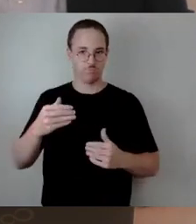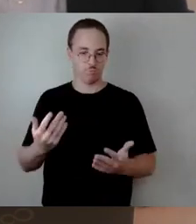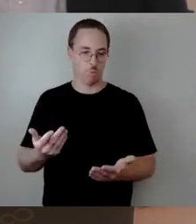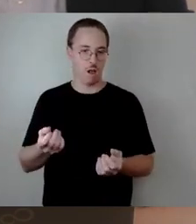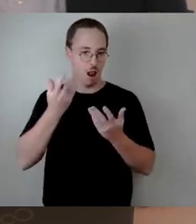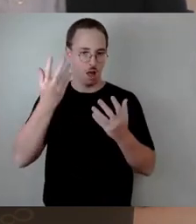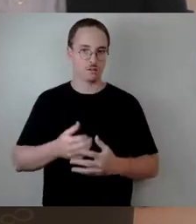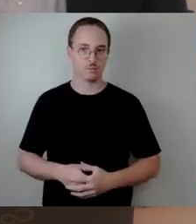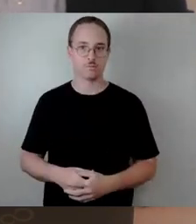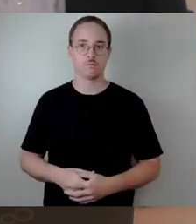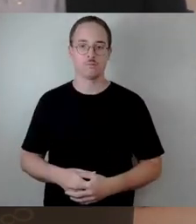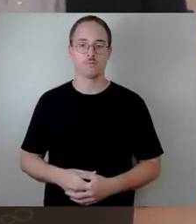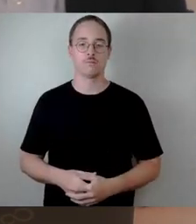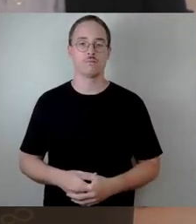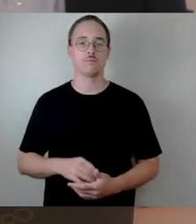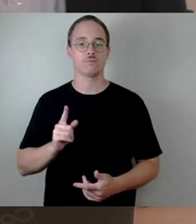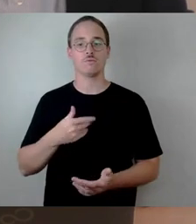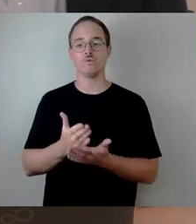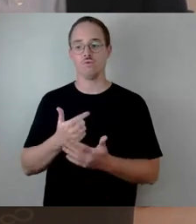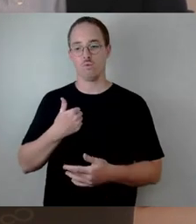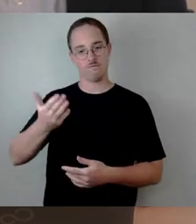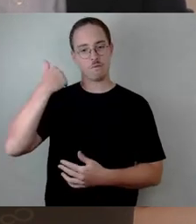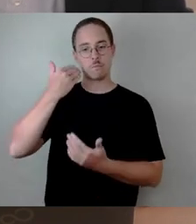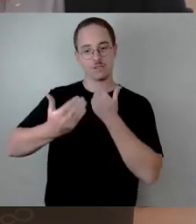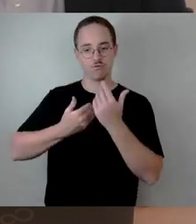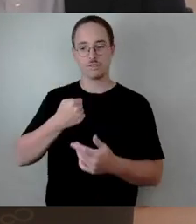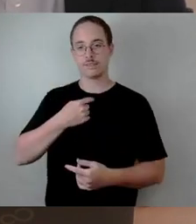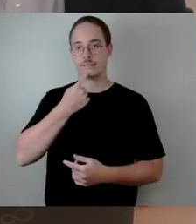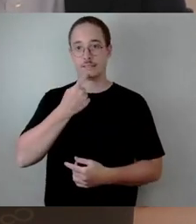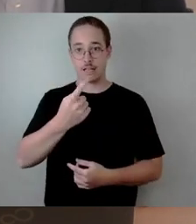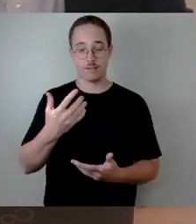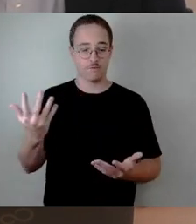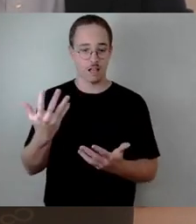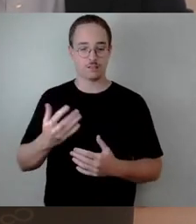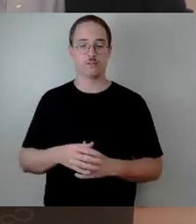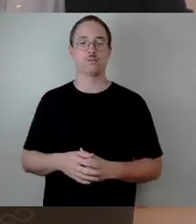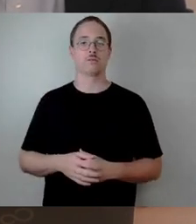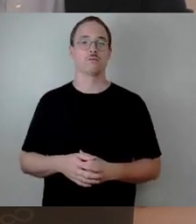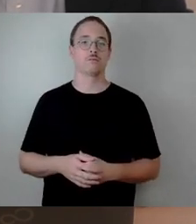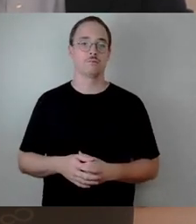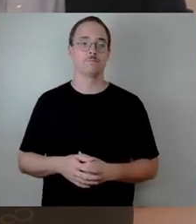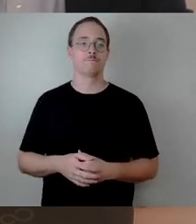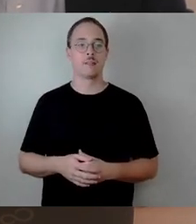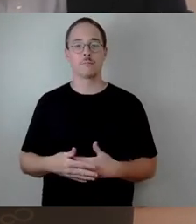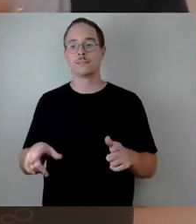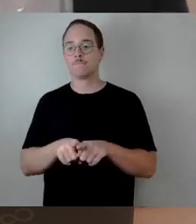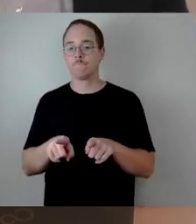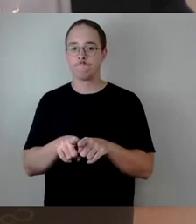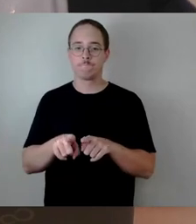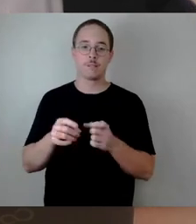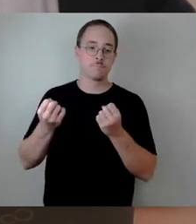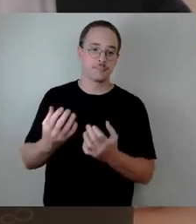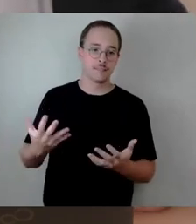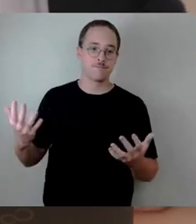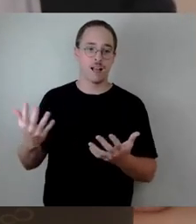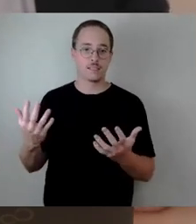habe ich vor, und da haben mir das jetzt auch mal die Tage nochmal angeguckt, auch ähnliche, bittere Ereignisse, die leider noch viel schlimmer gewesen sind. Genua hat